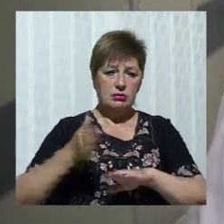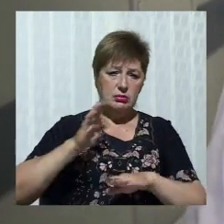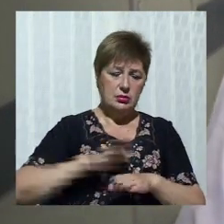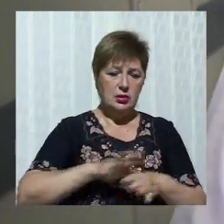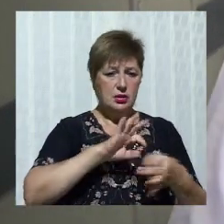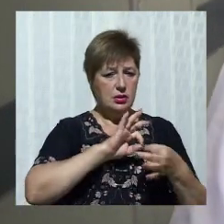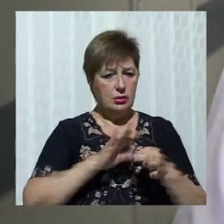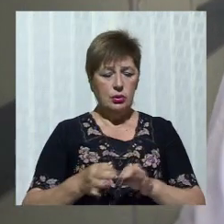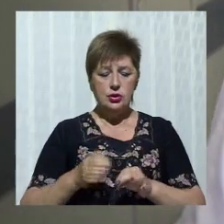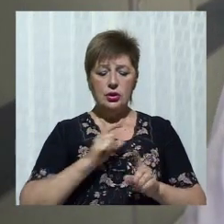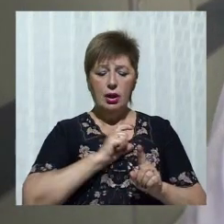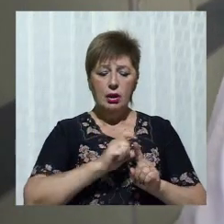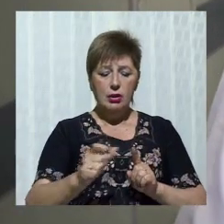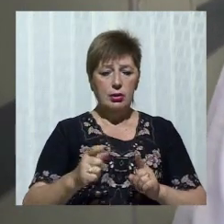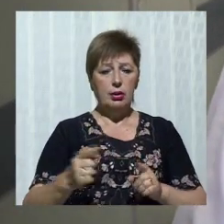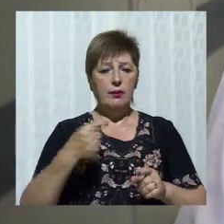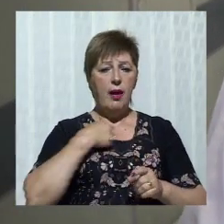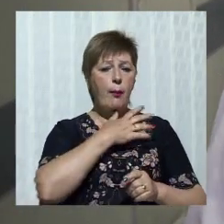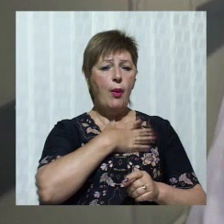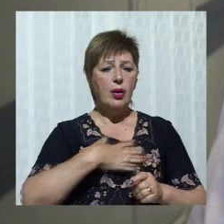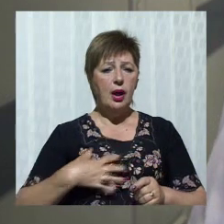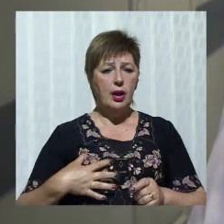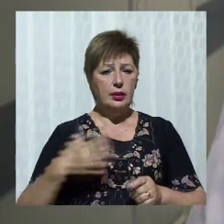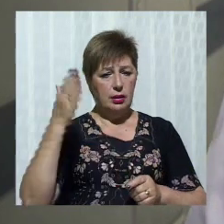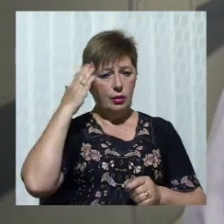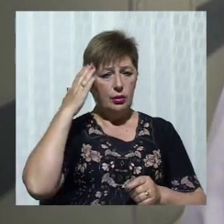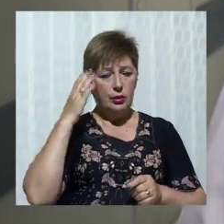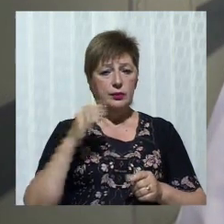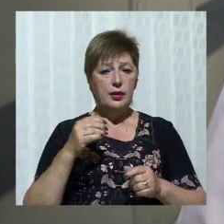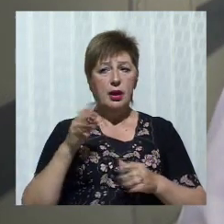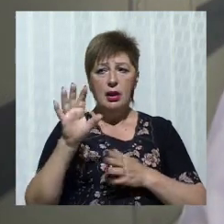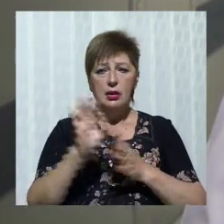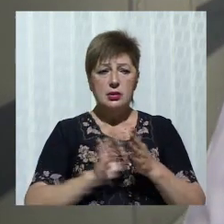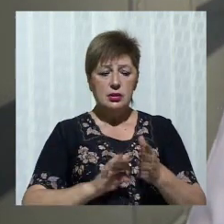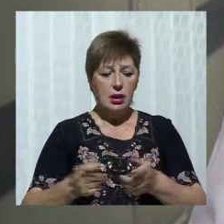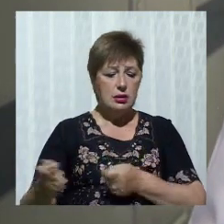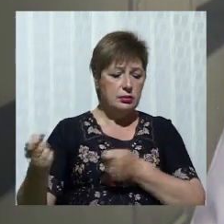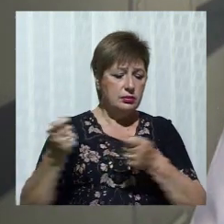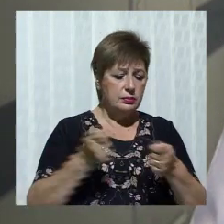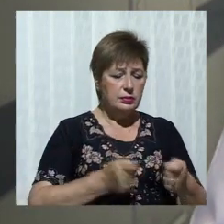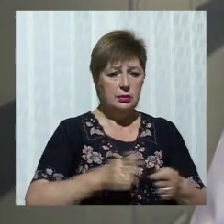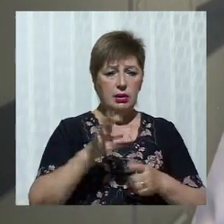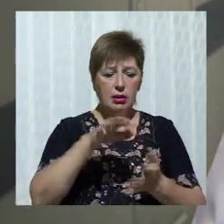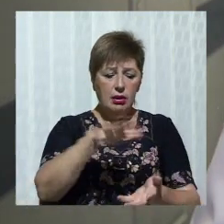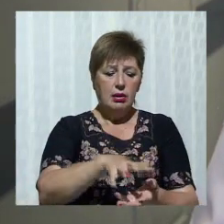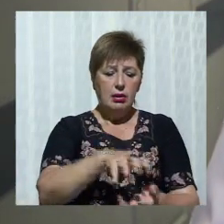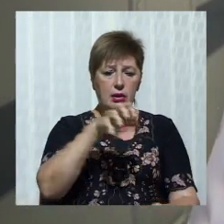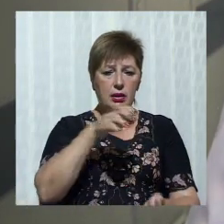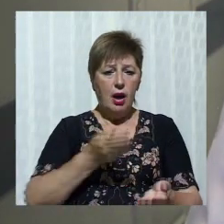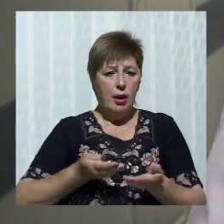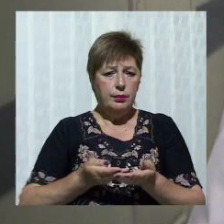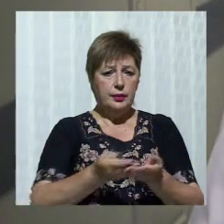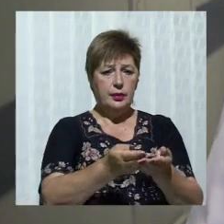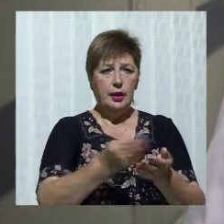В нього дуже складне кольове поранення. Одразу після надходження йому зробили усі дослідження на комп'ютерному томографі. Побачили в